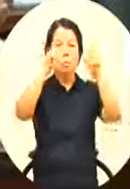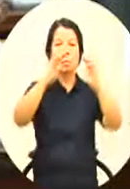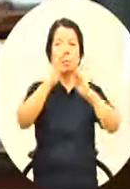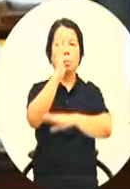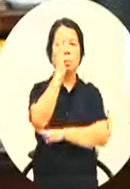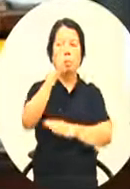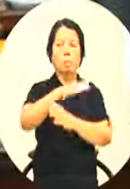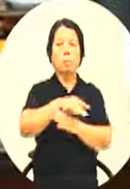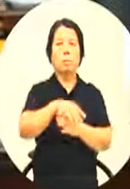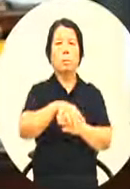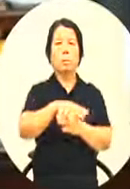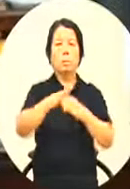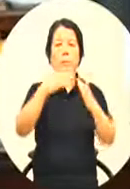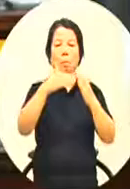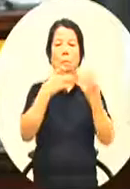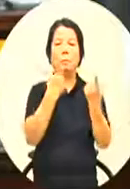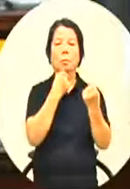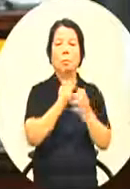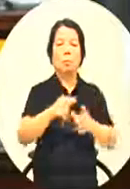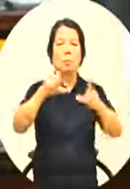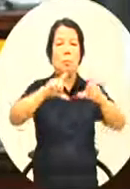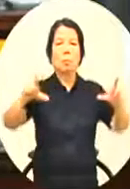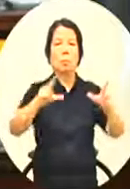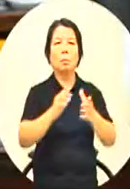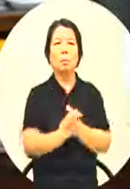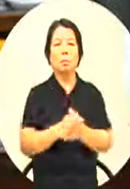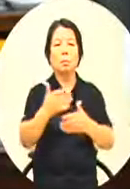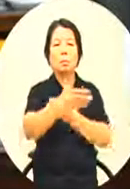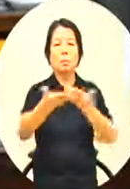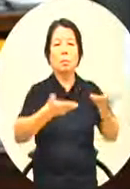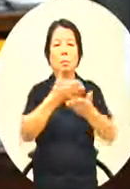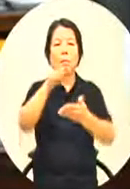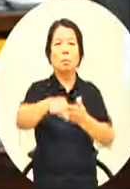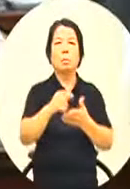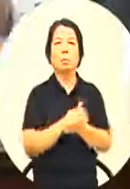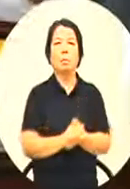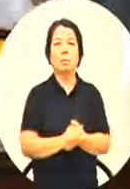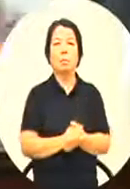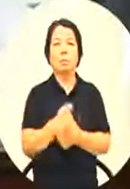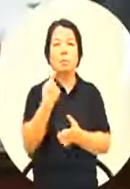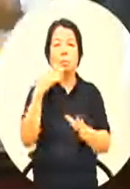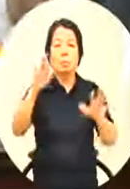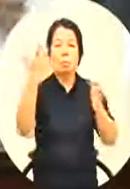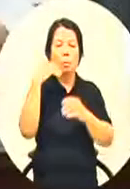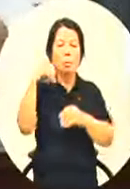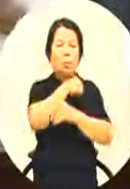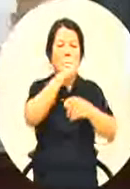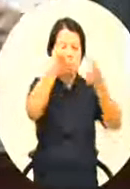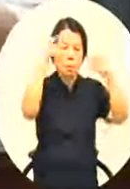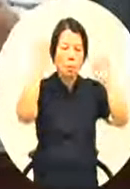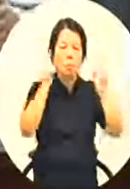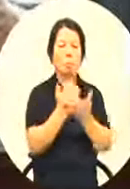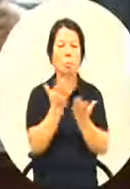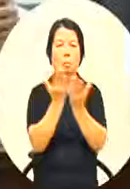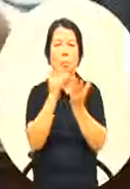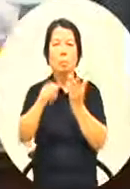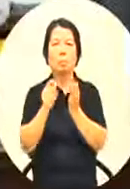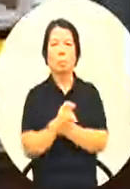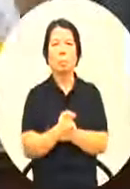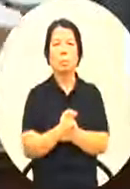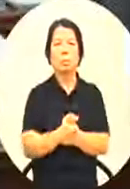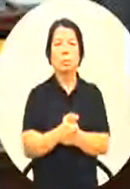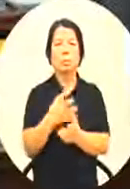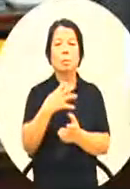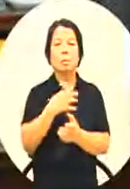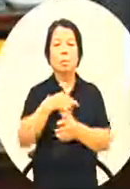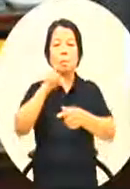变成是我们最大的平台一般你要修台大的课史丹佛 哈佛现在